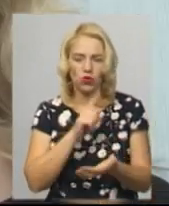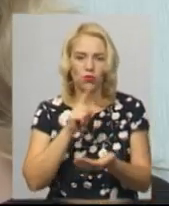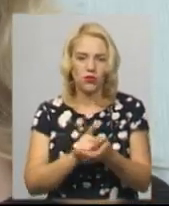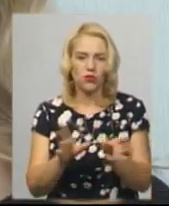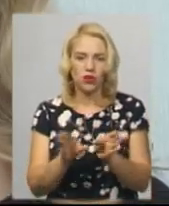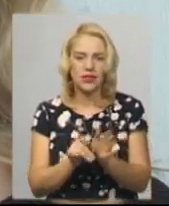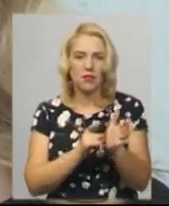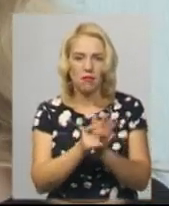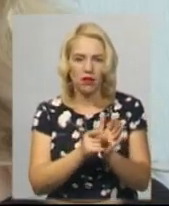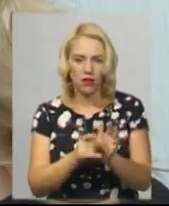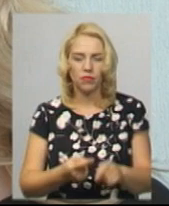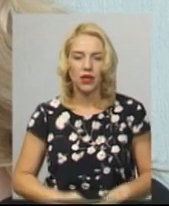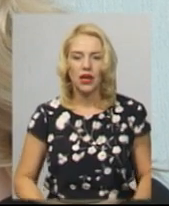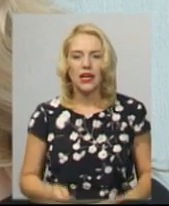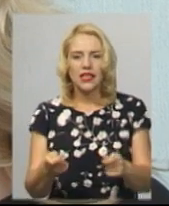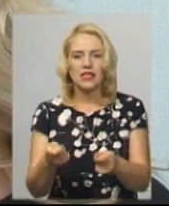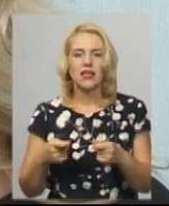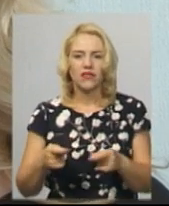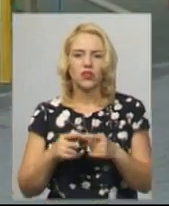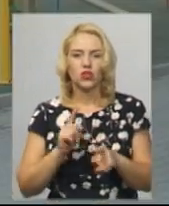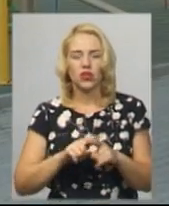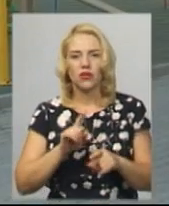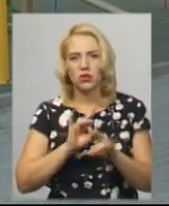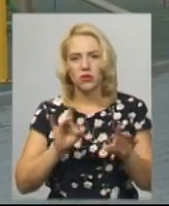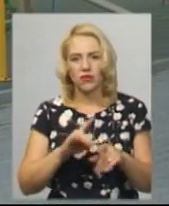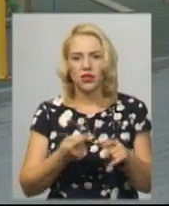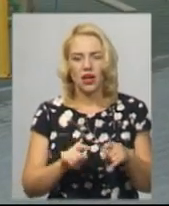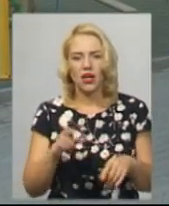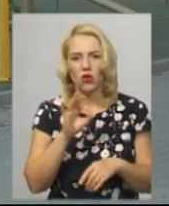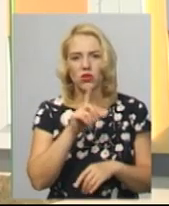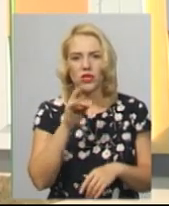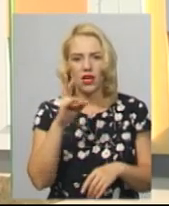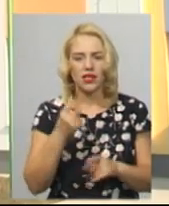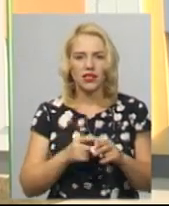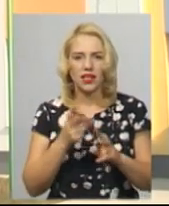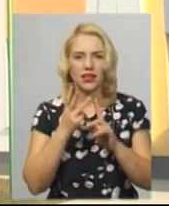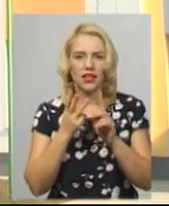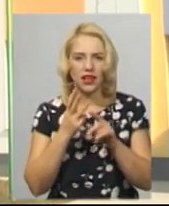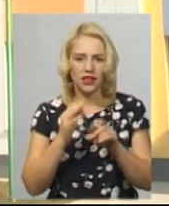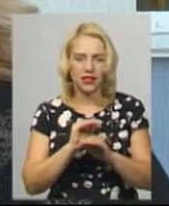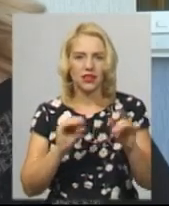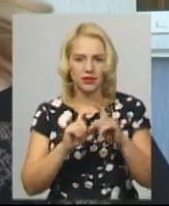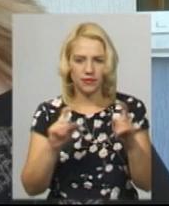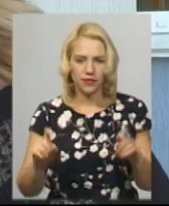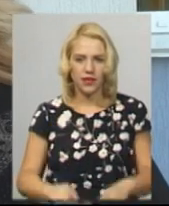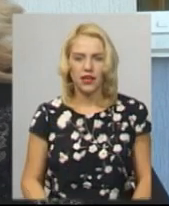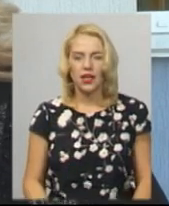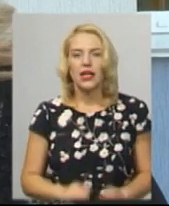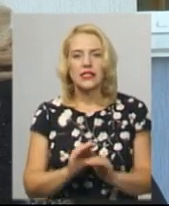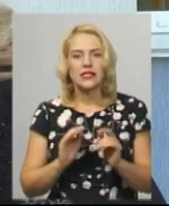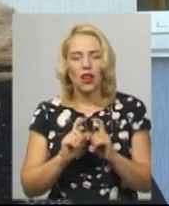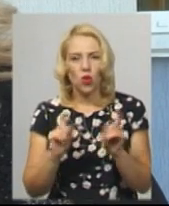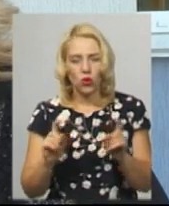Завідуюча садочку «Кобзарик» Людмила Королишина розповідає, у мікрорайоні «Озерна» це третій дошкільний навчальний заклад. Садочок